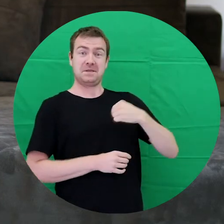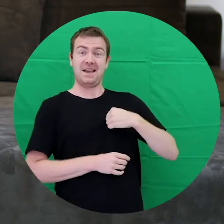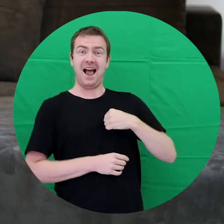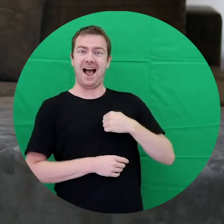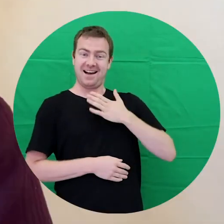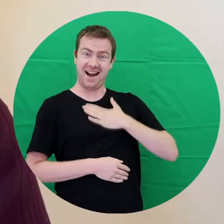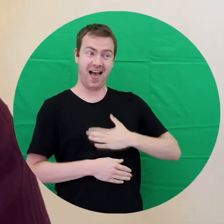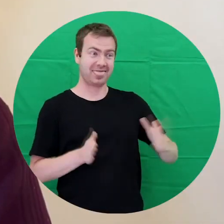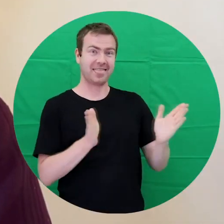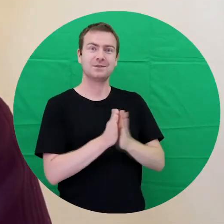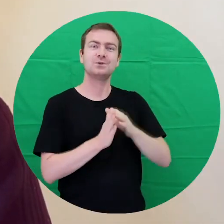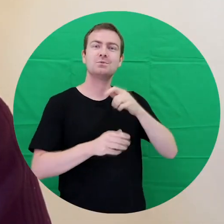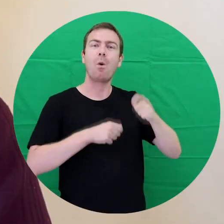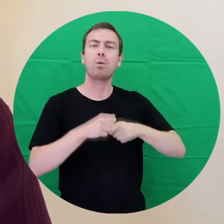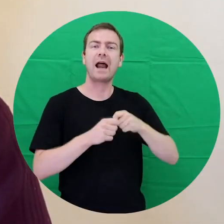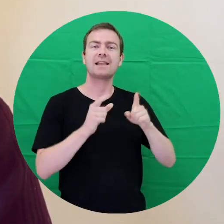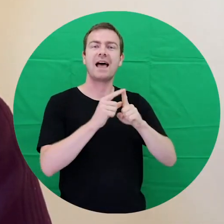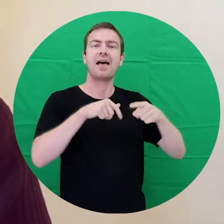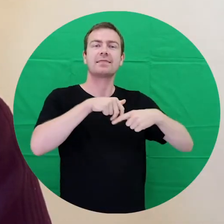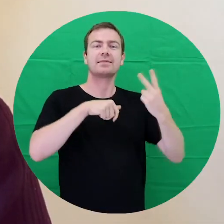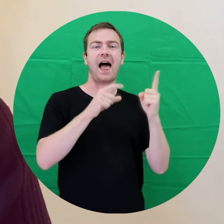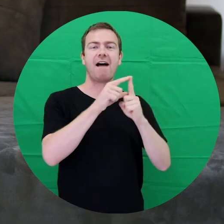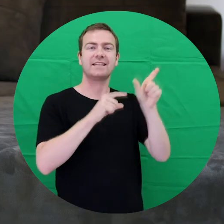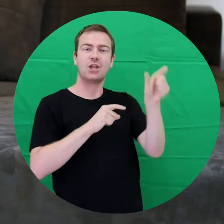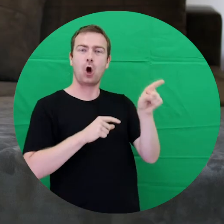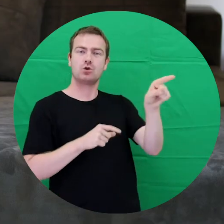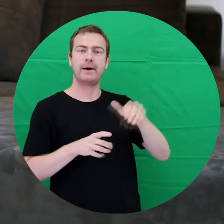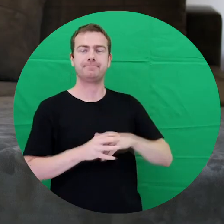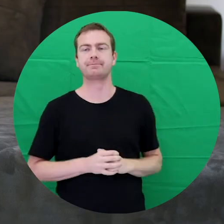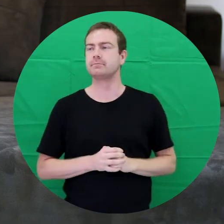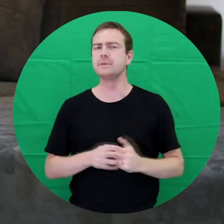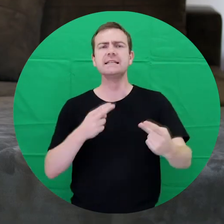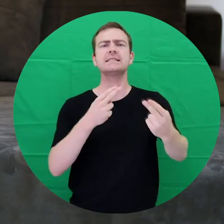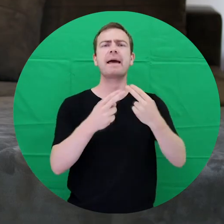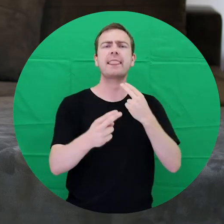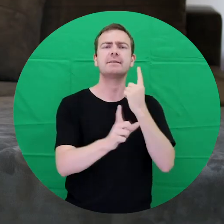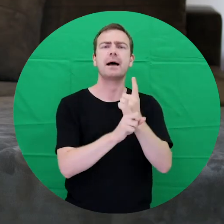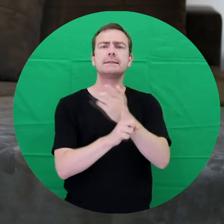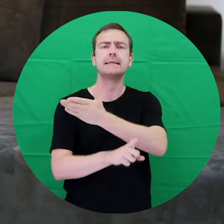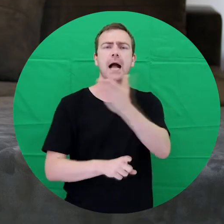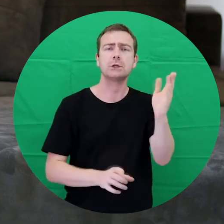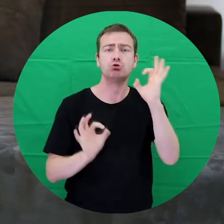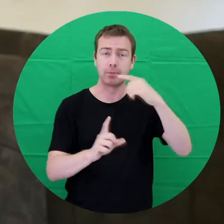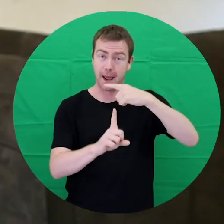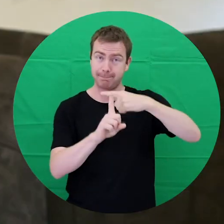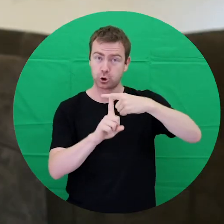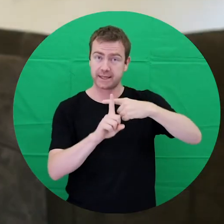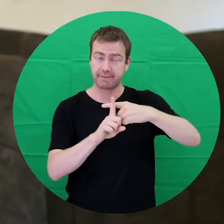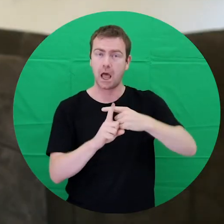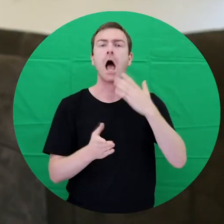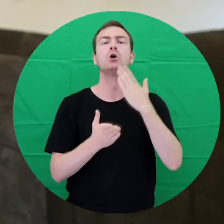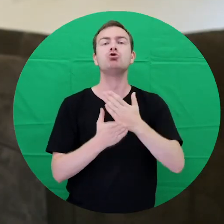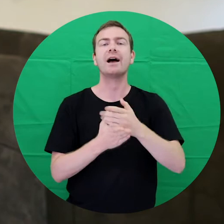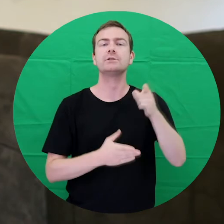120. To je fajn pracovať s Dávidom. Spätnosť väzba od zákazníkov je veľmi pozitívna. Dostaneme